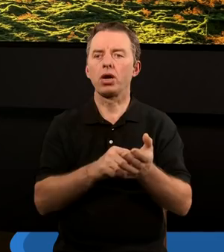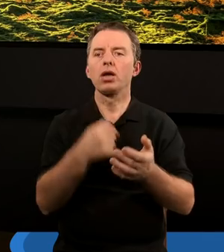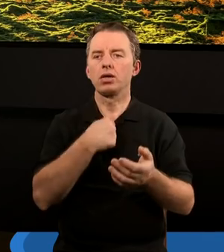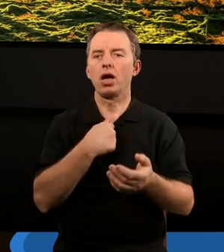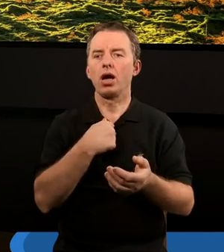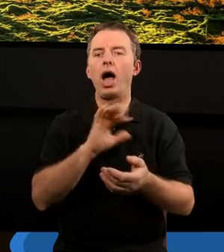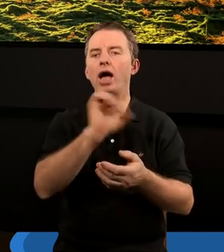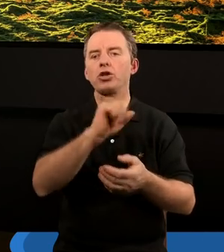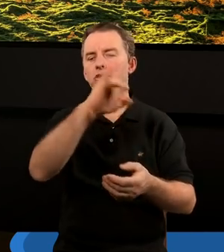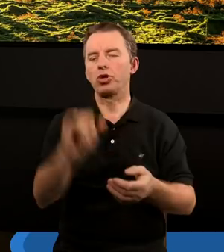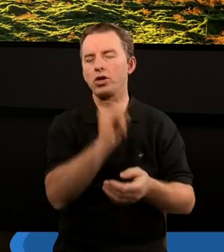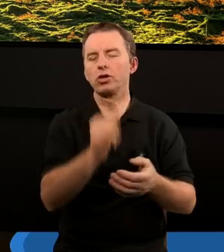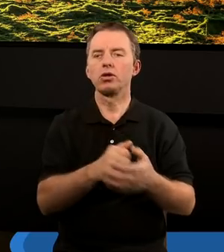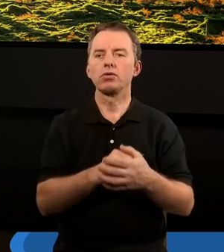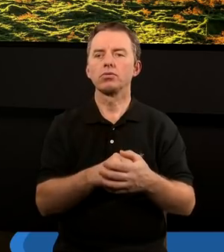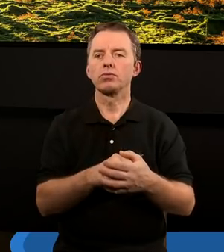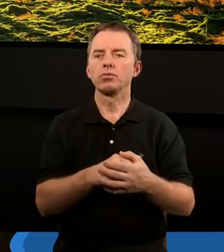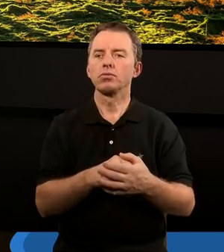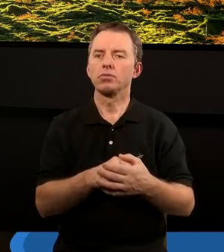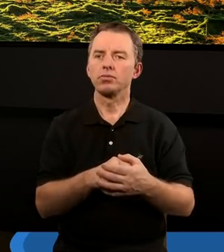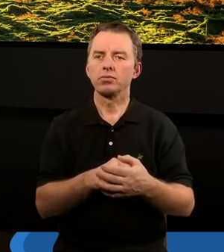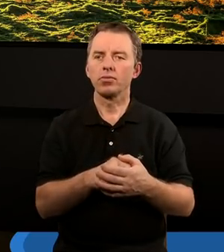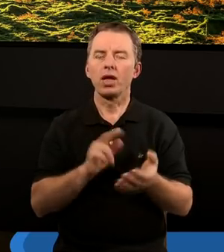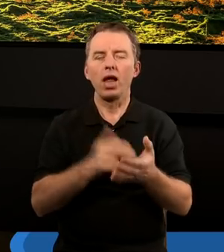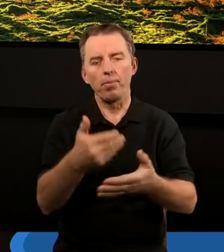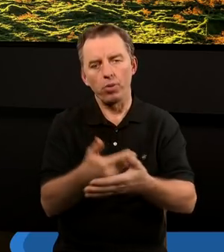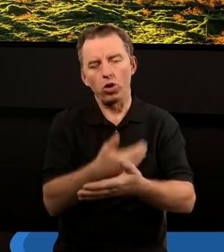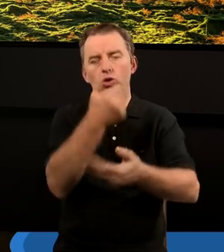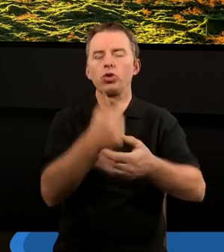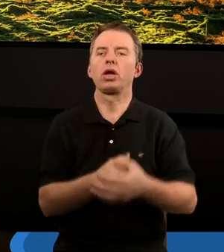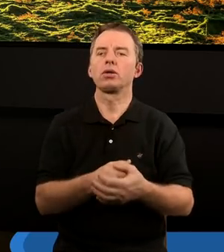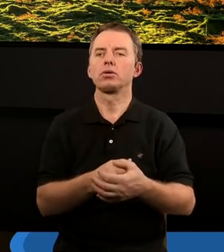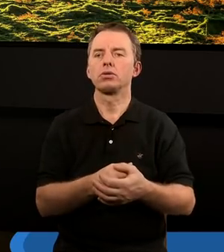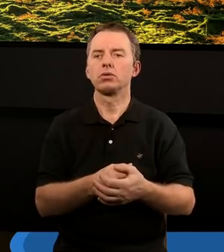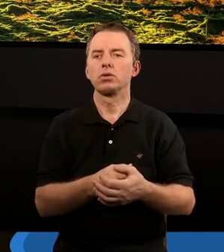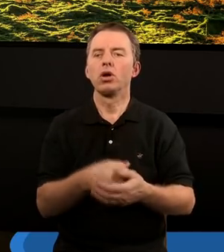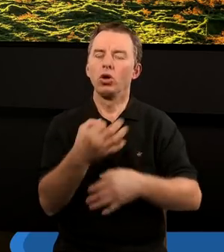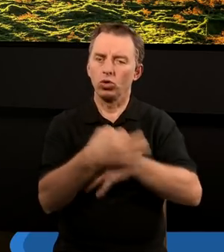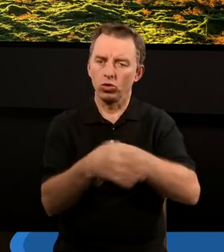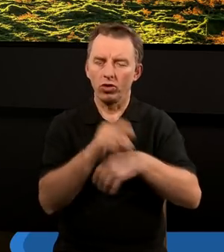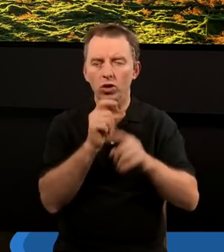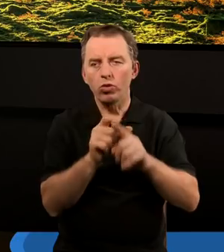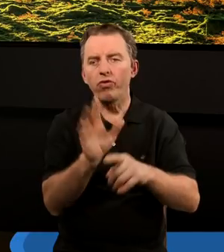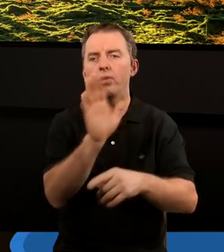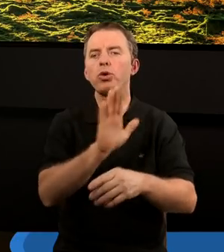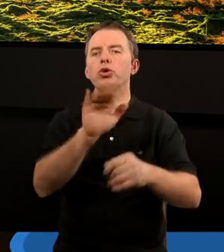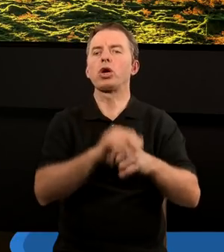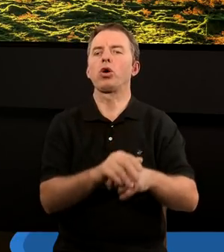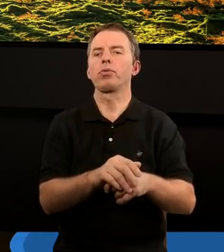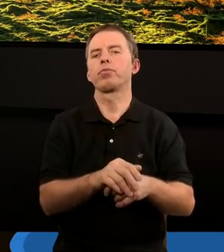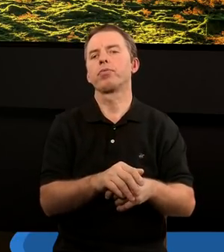i ja, Andrzej. Ale na początek studiowanie Słowa Bożego